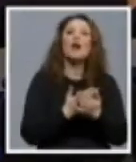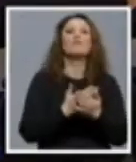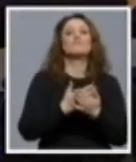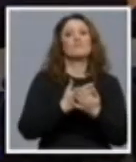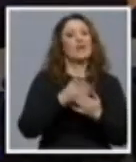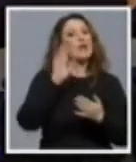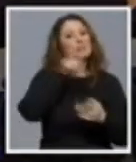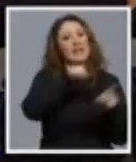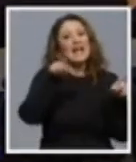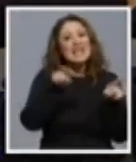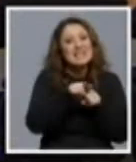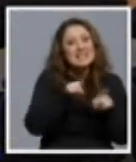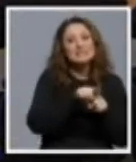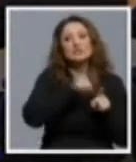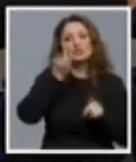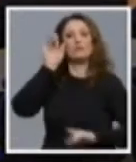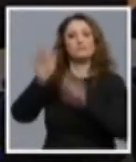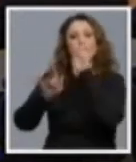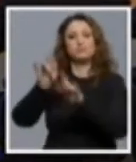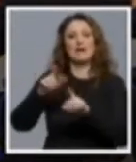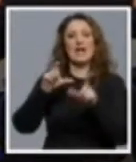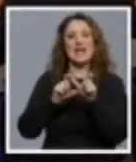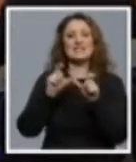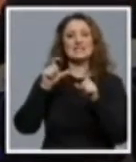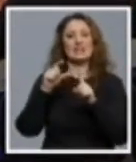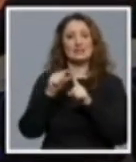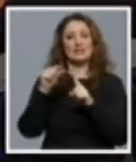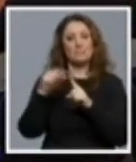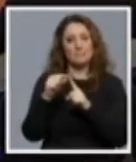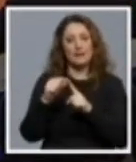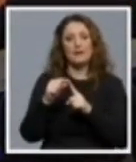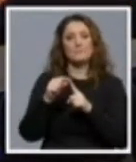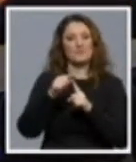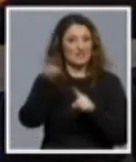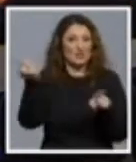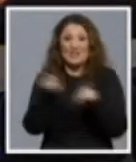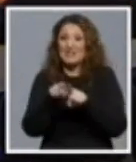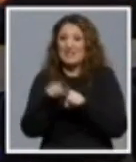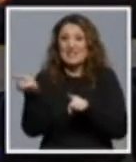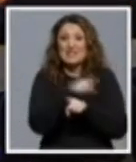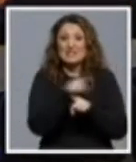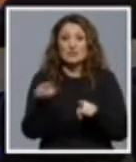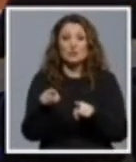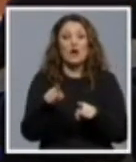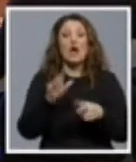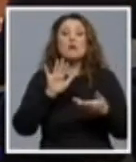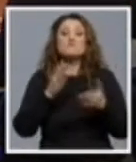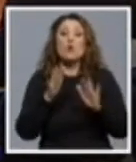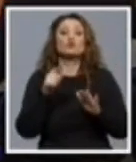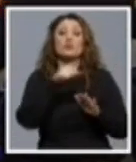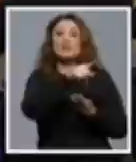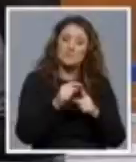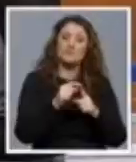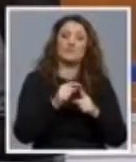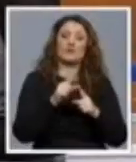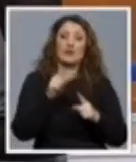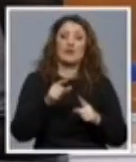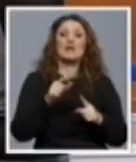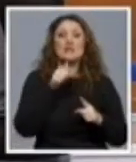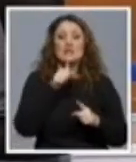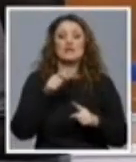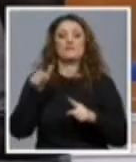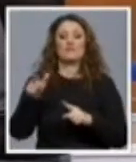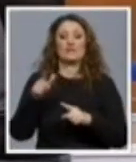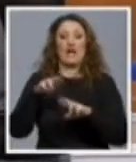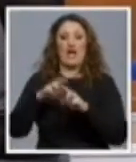To je isti politički milijer i da predstave sebe, da li su bili možda u tom HDZ-u i 20 godina. To jeste točka. Hrvatska